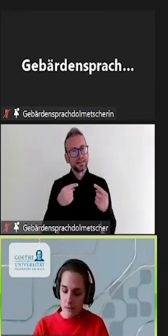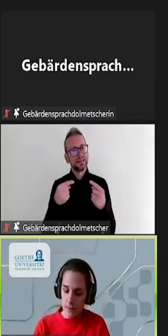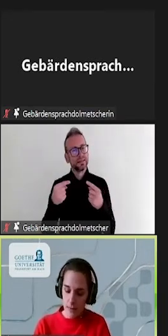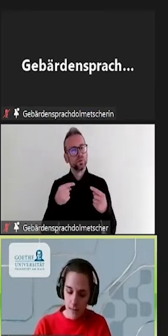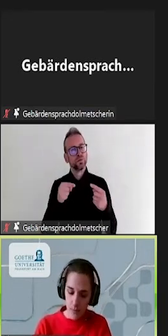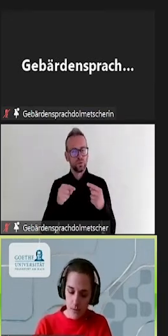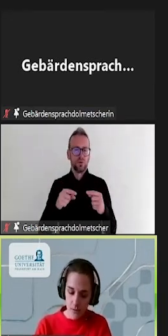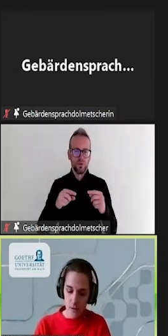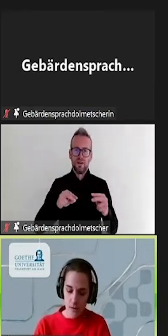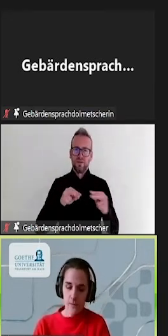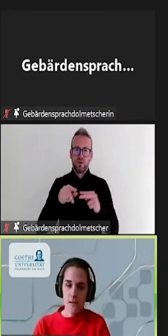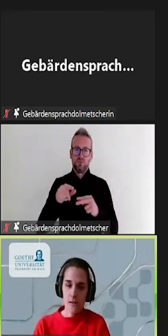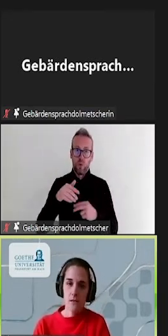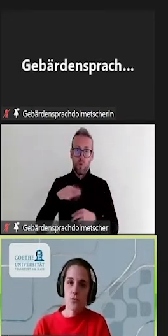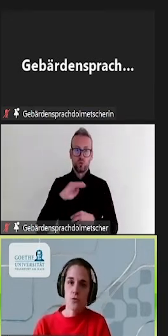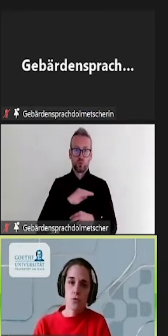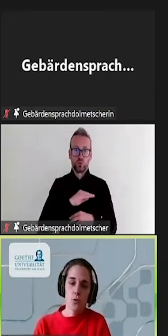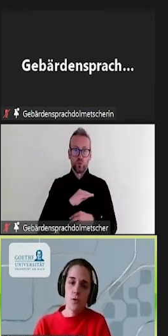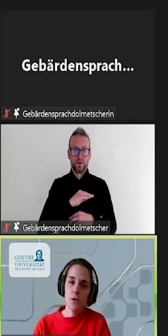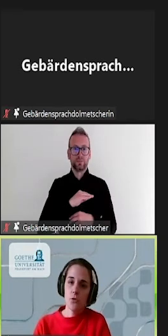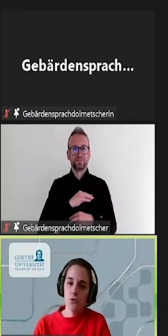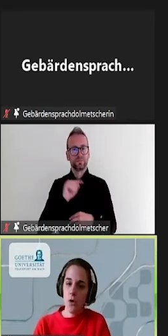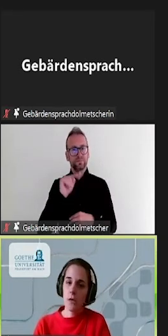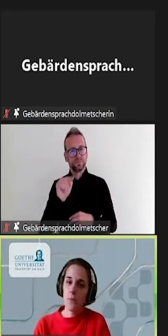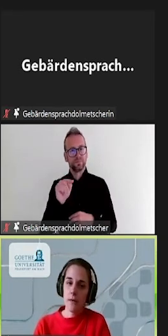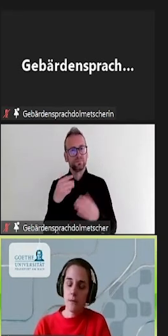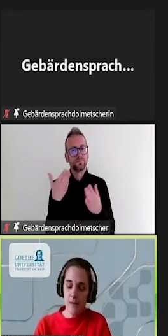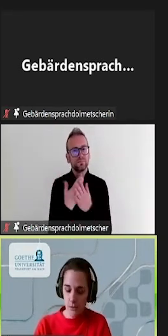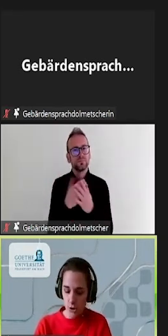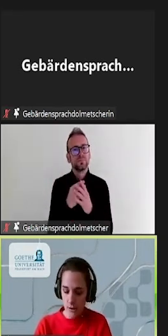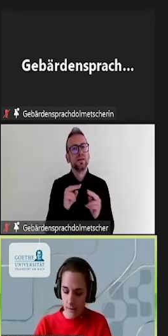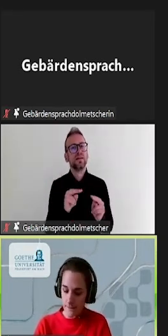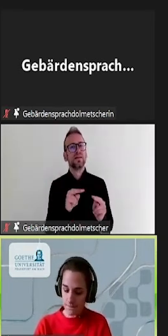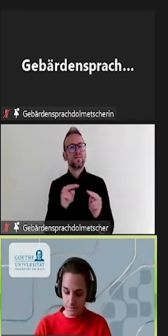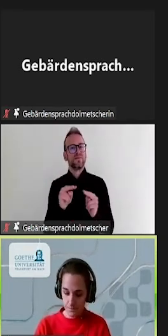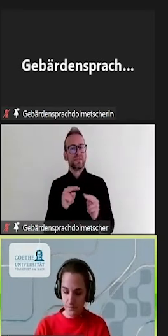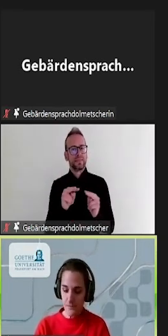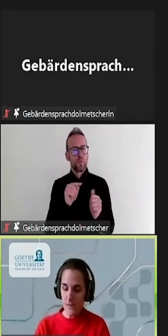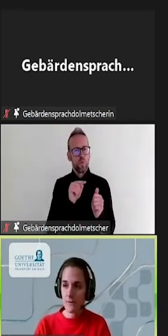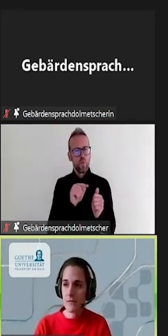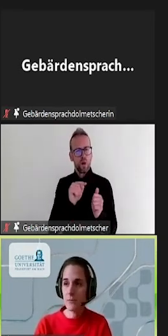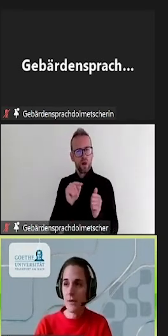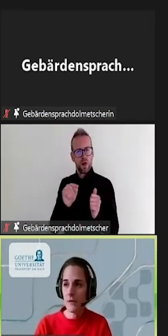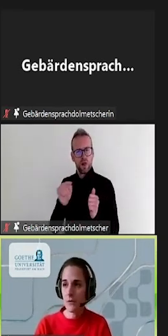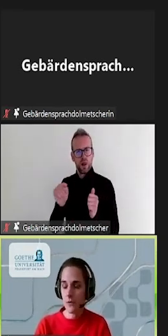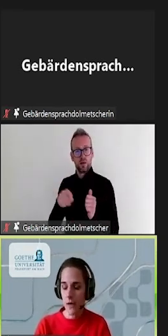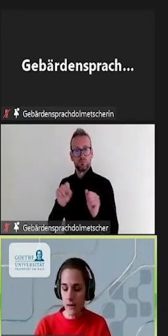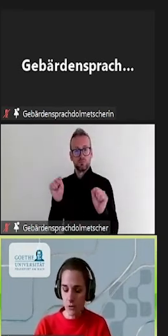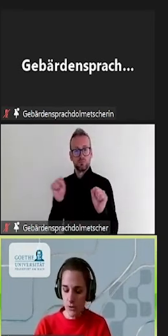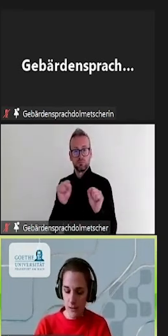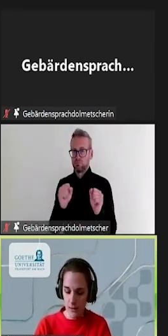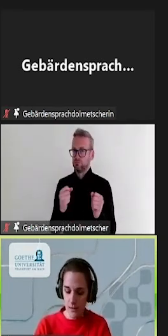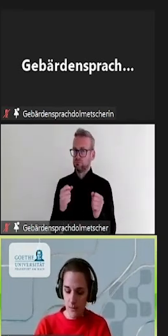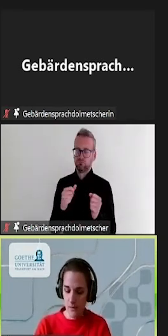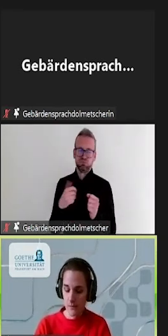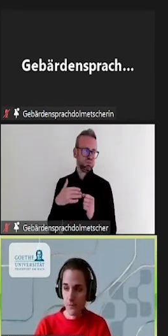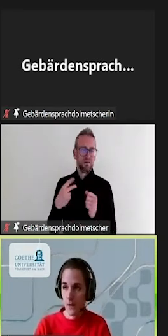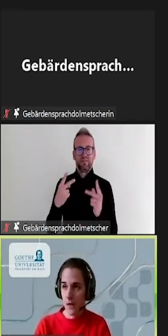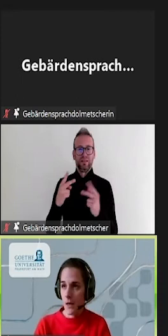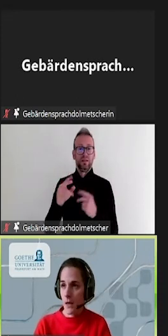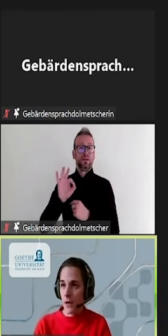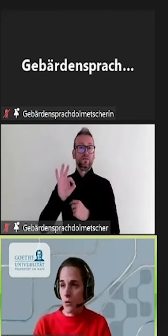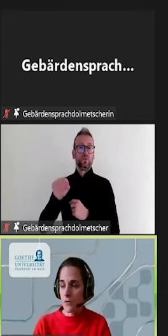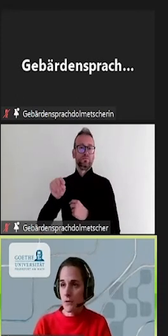im digitalen Lehrbetrieb ist die Nutzung von Videos noch einmal immens gestiegen. Was die Barrierefreiheit noch dringlicher macht.